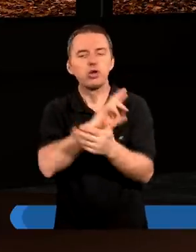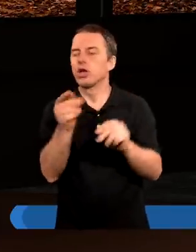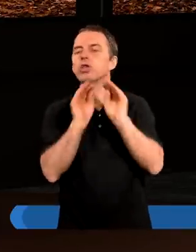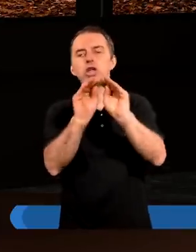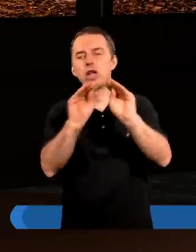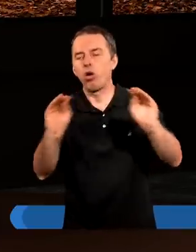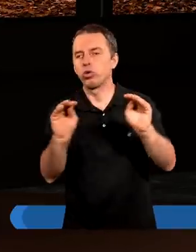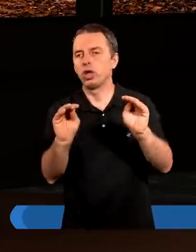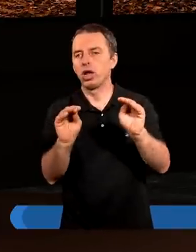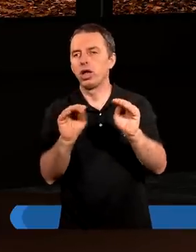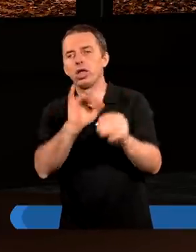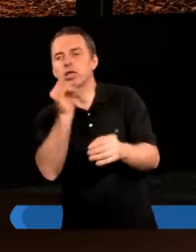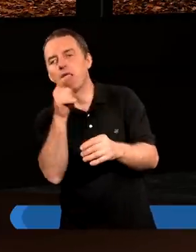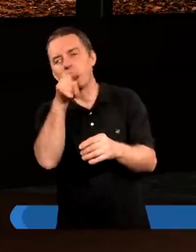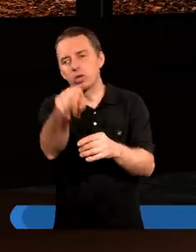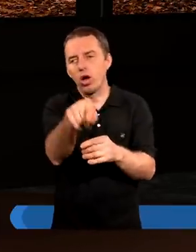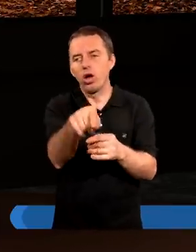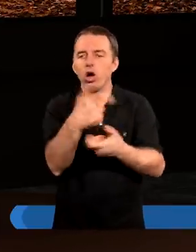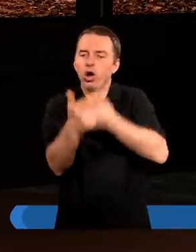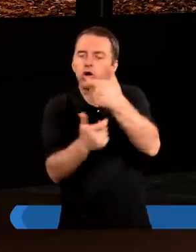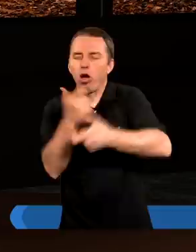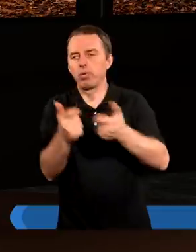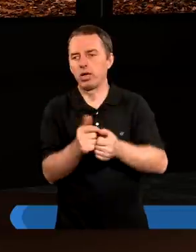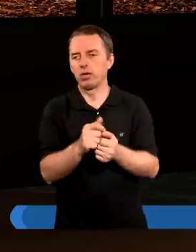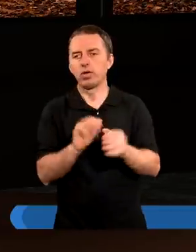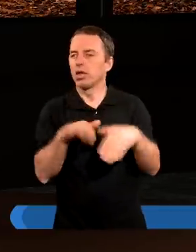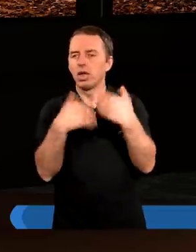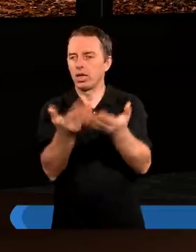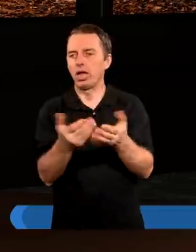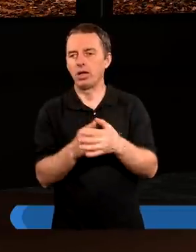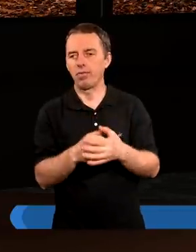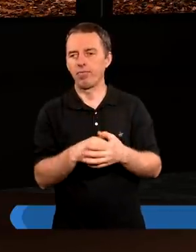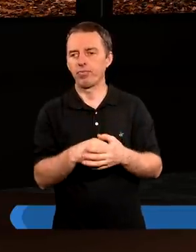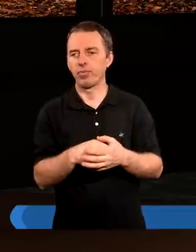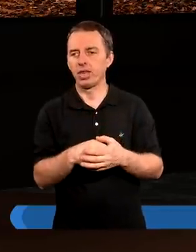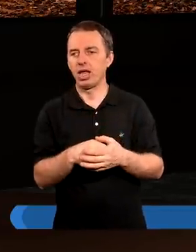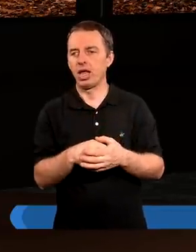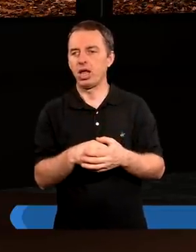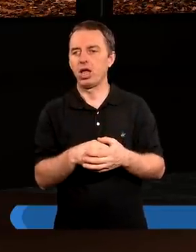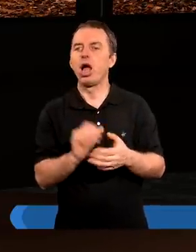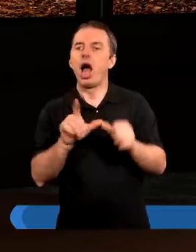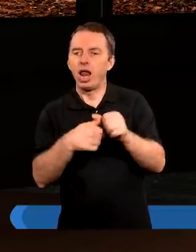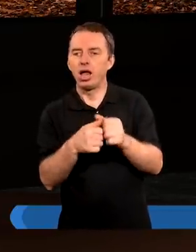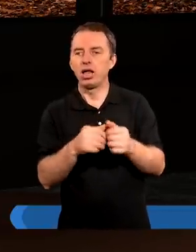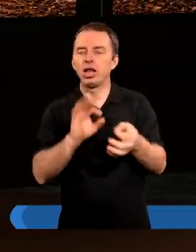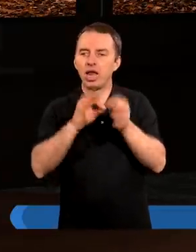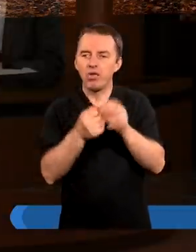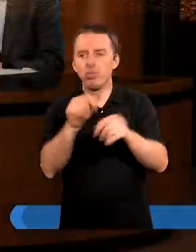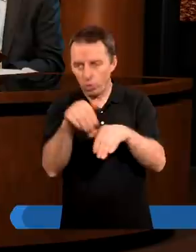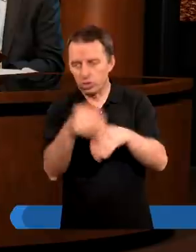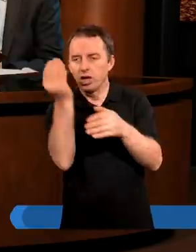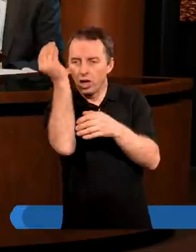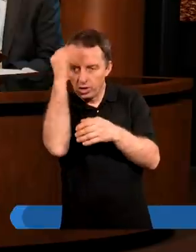nie nauczył, jak to robić. I nie ma daru. No, ale nawet... Bo można się